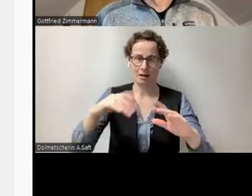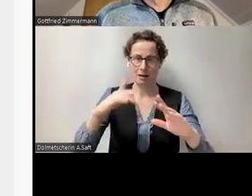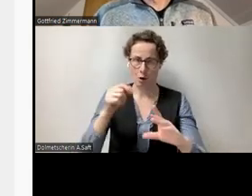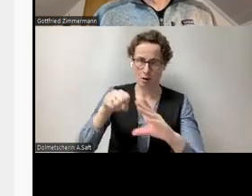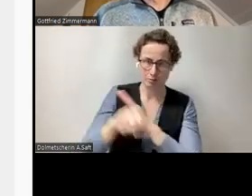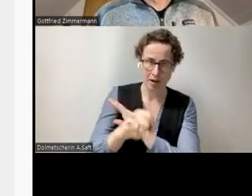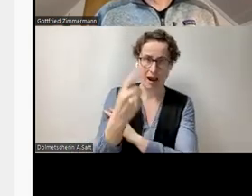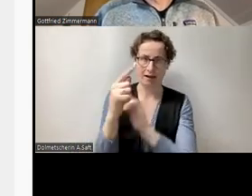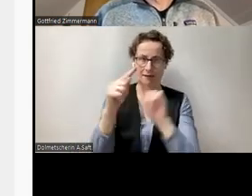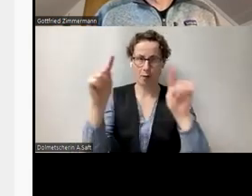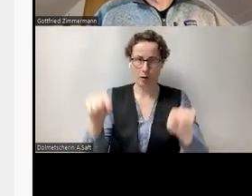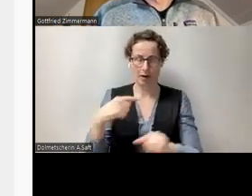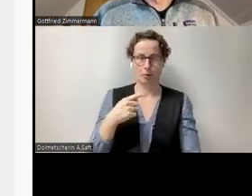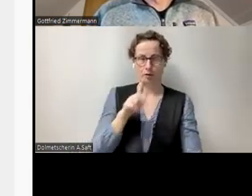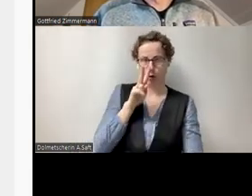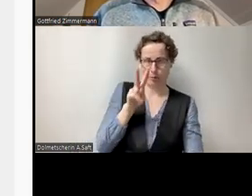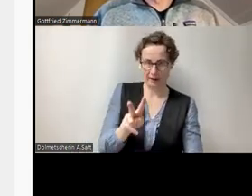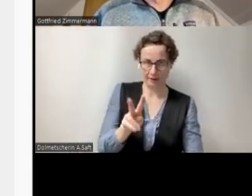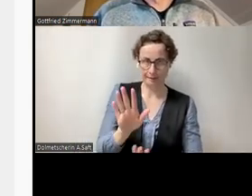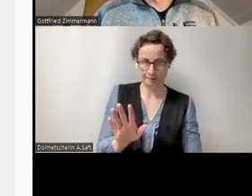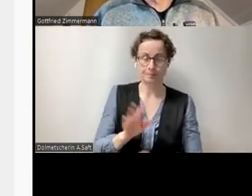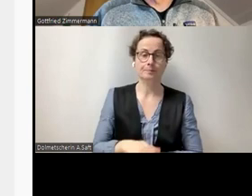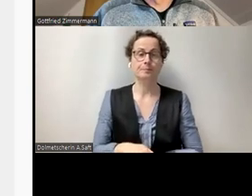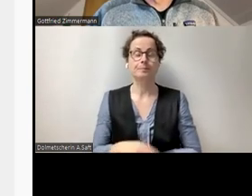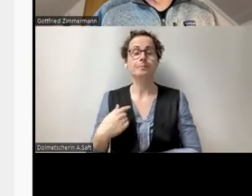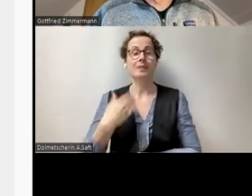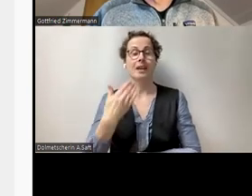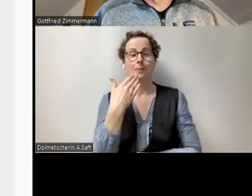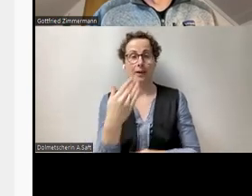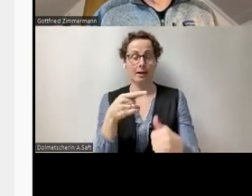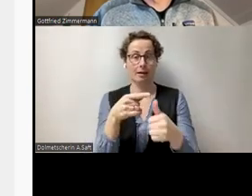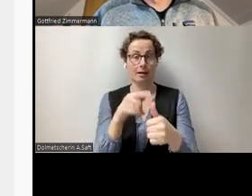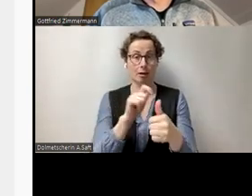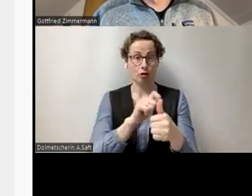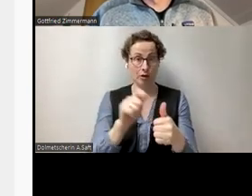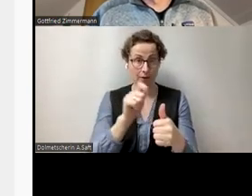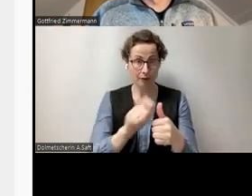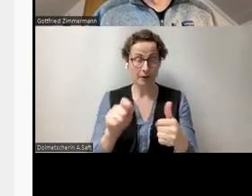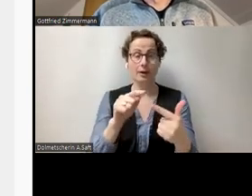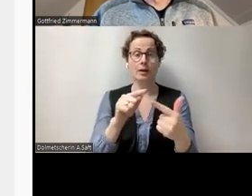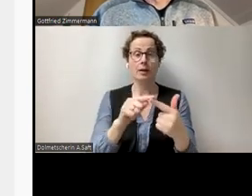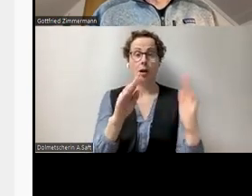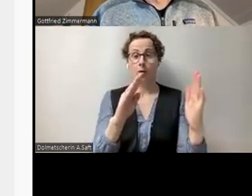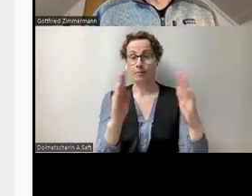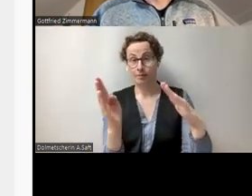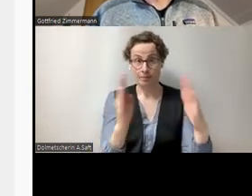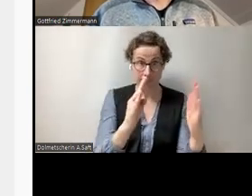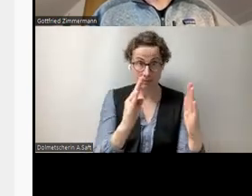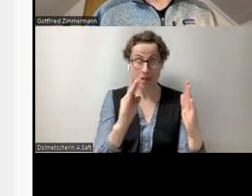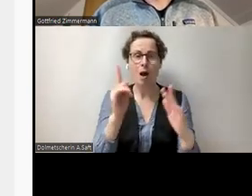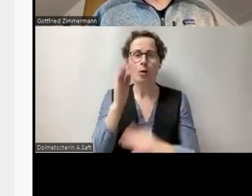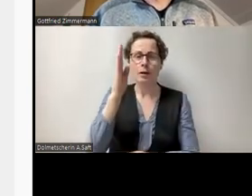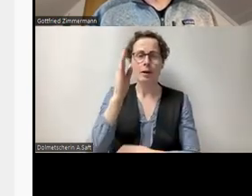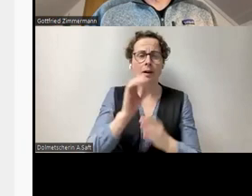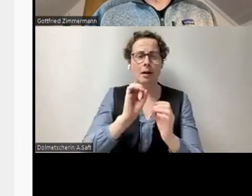Generell ist es empfehlenswert, solche Dinge, zum Beispiel auch die Schriften, sollten möglichst keine Serifen haben. Es ist